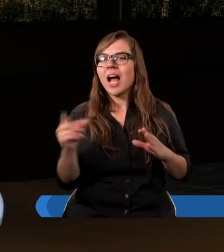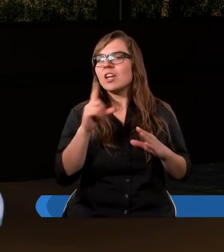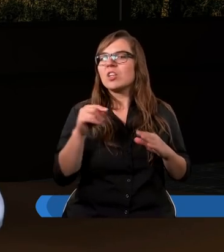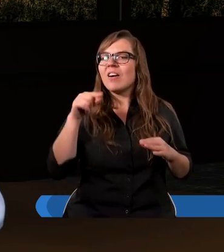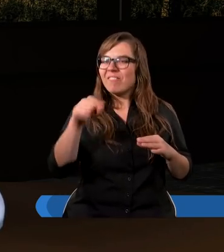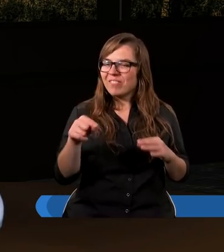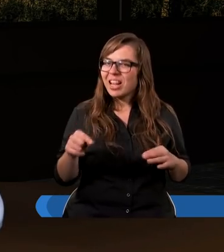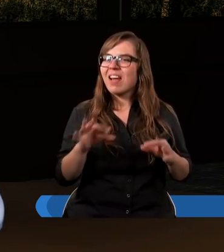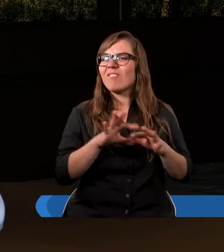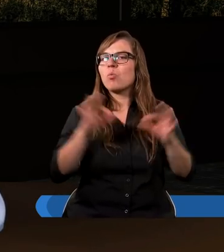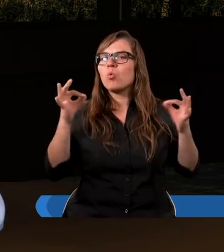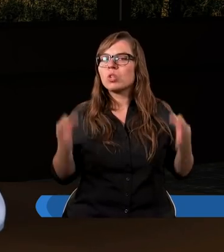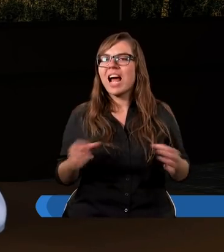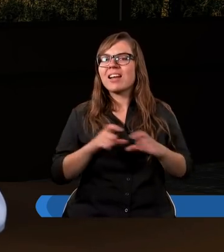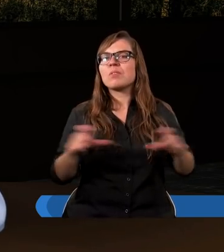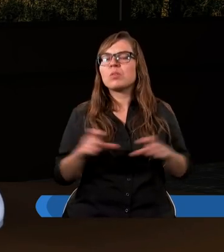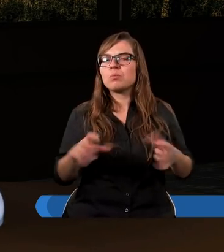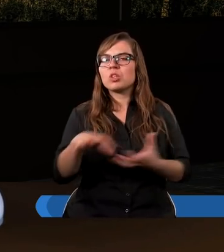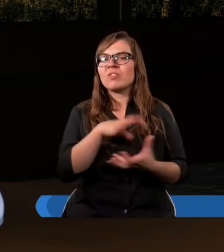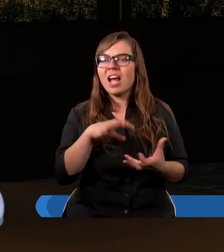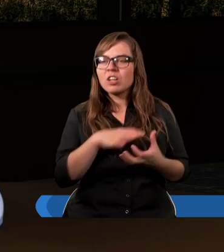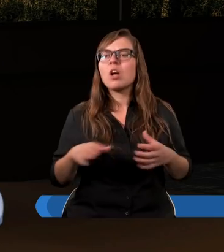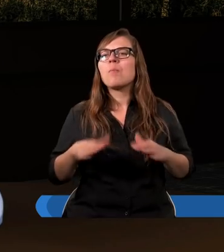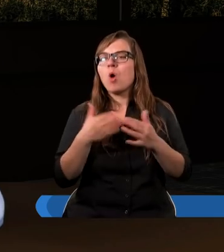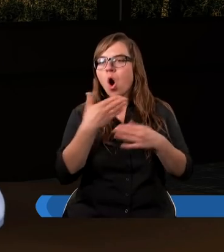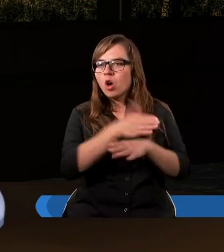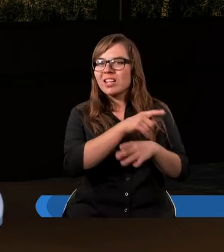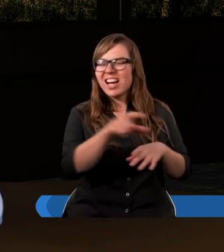w tym współczesnym świecie podzielonym